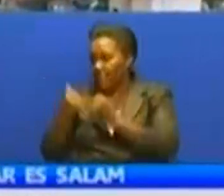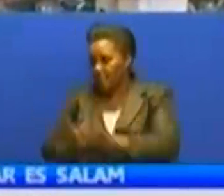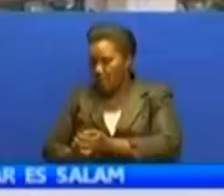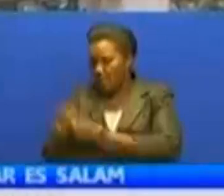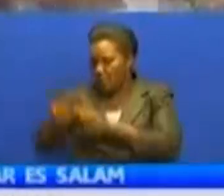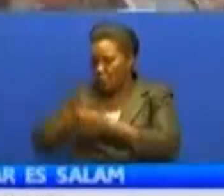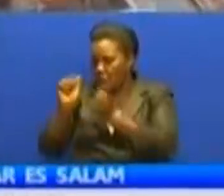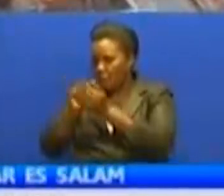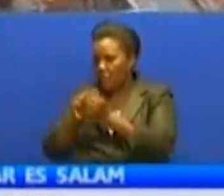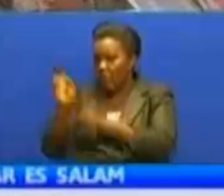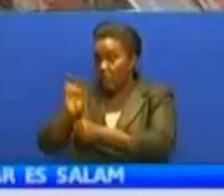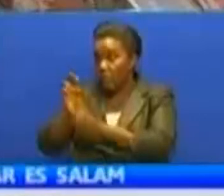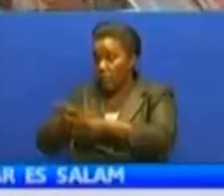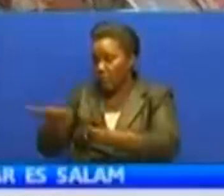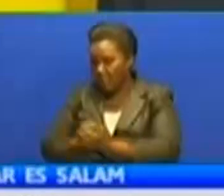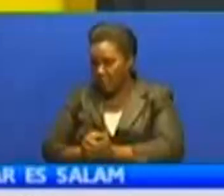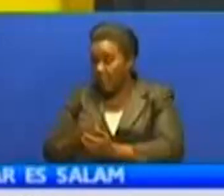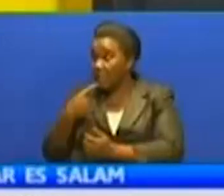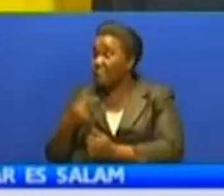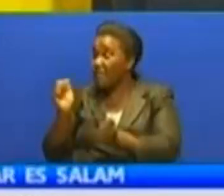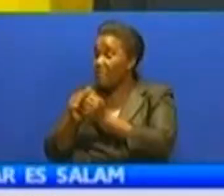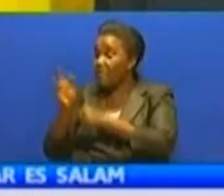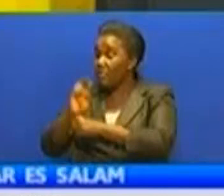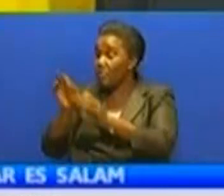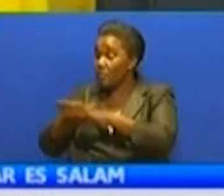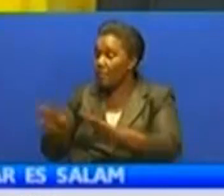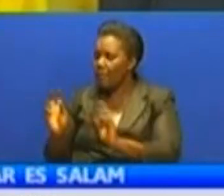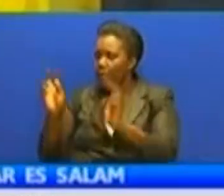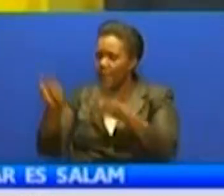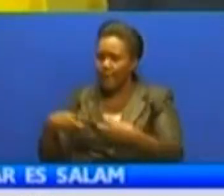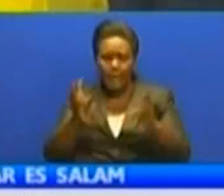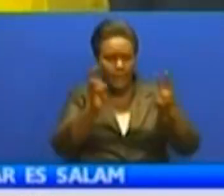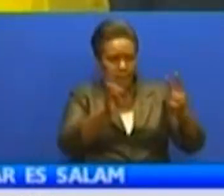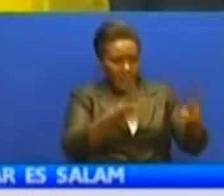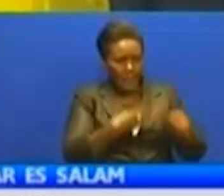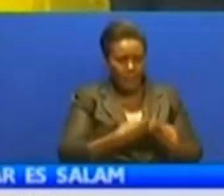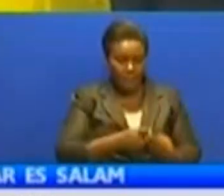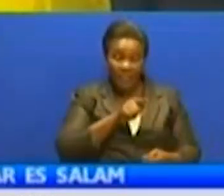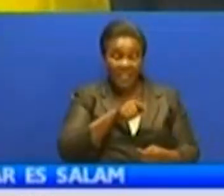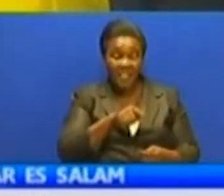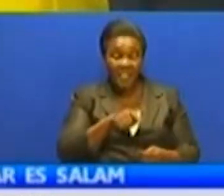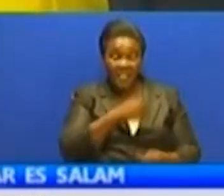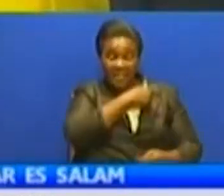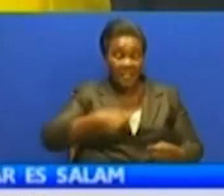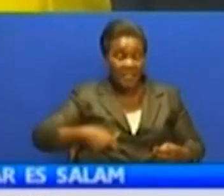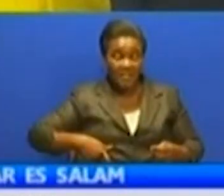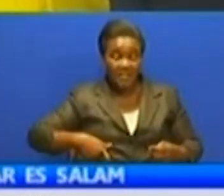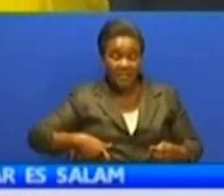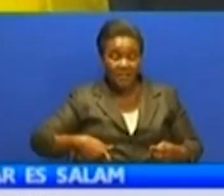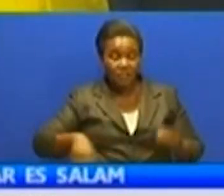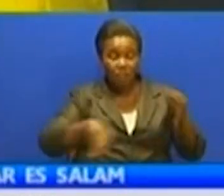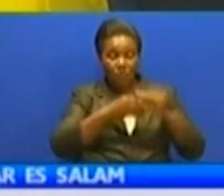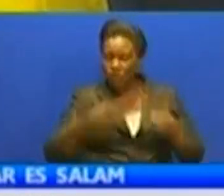Tarifa zinazo usishwa na vyombo vya ulinzi na usalama. Na matukio ya kuteka watu ni moja ya kiro kubwa ilumgusa amri